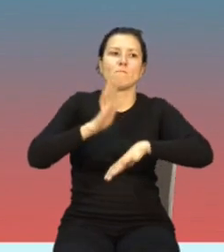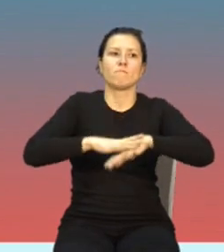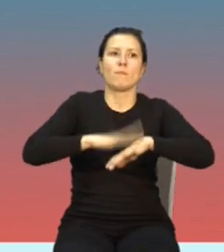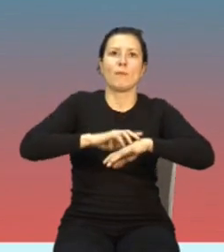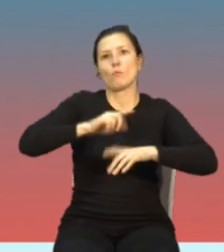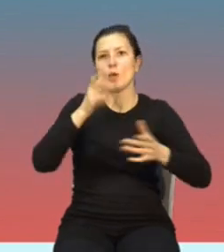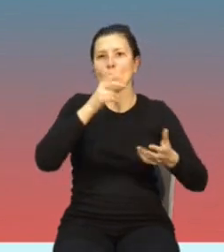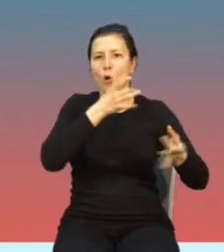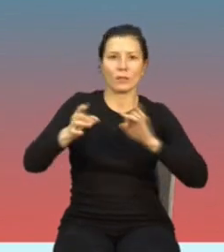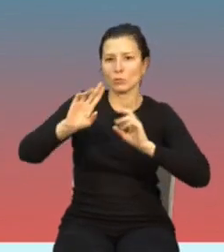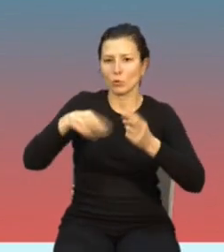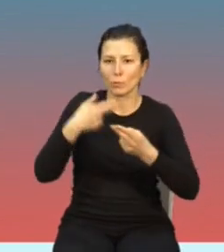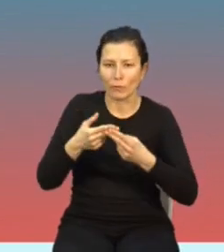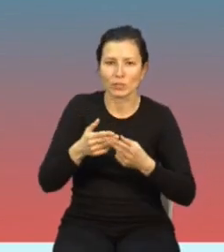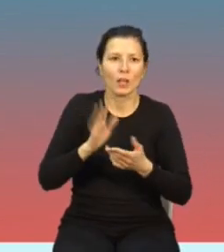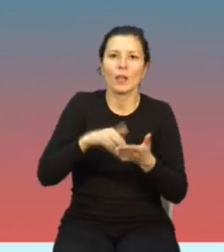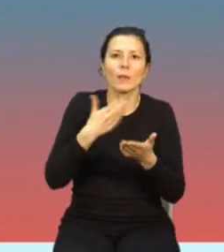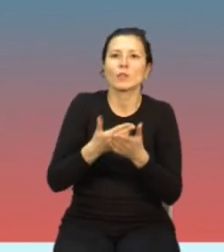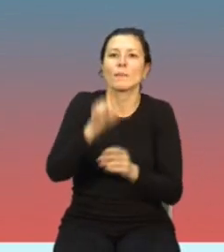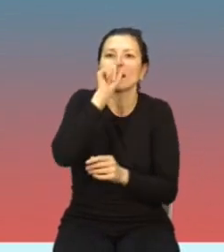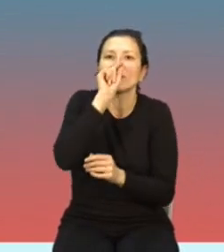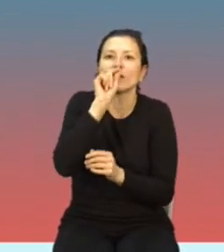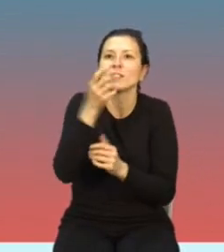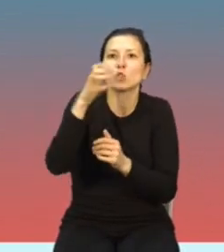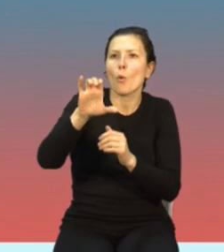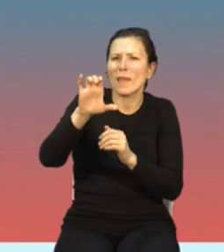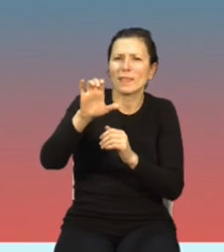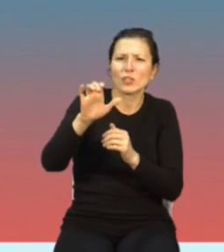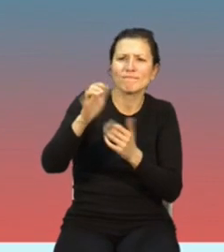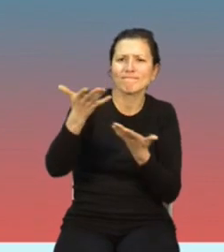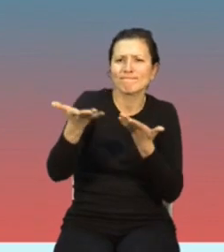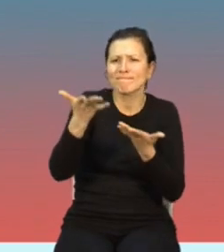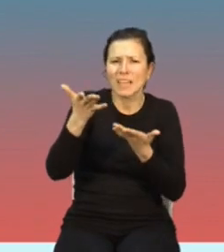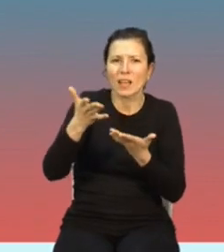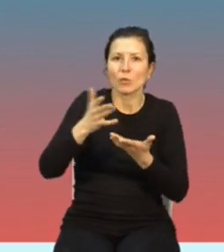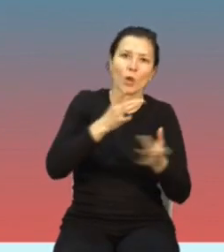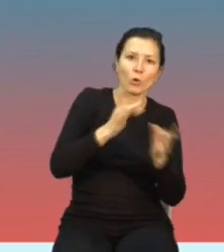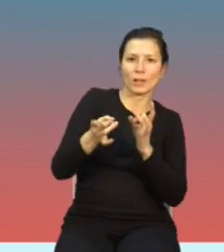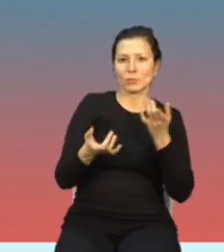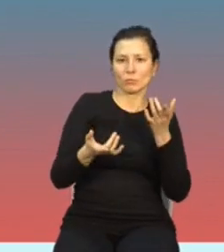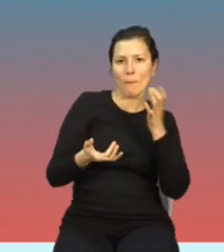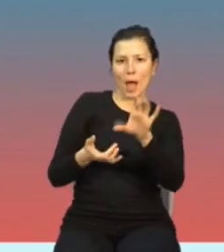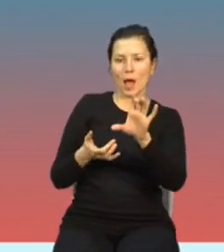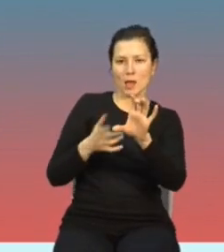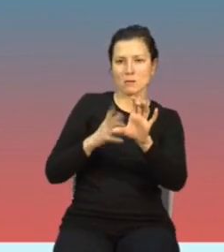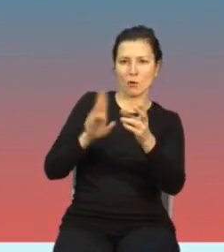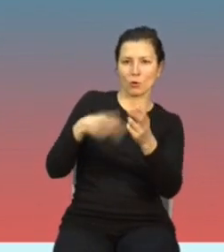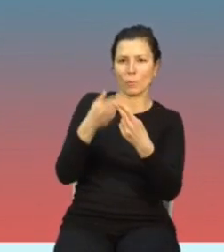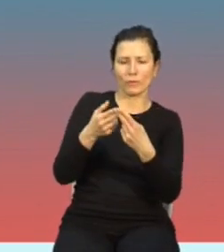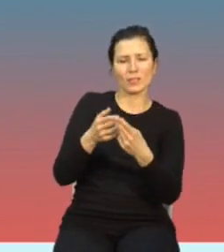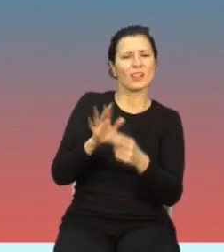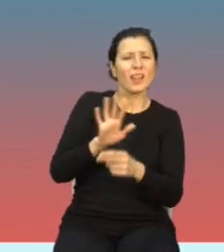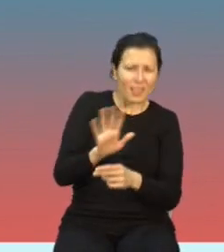wpadniemy w jakiś dyskurs na Twitterze, na jakiś temat. Więc tutaj ważymy nasze decyzje, ale staramy się reagować w sposób